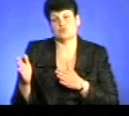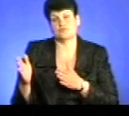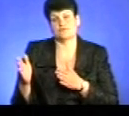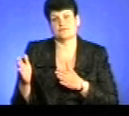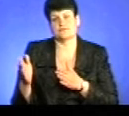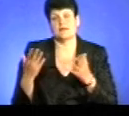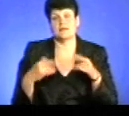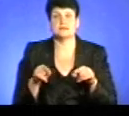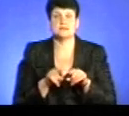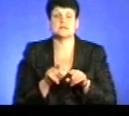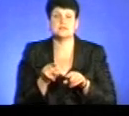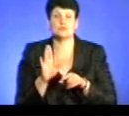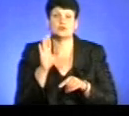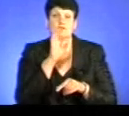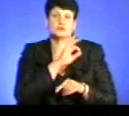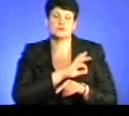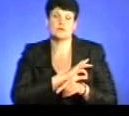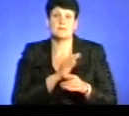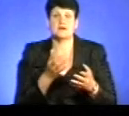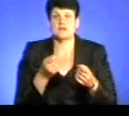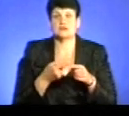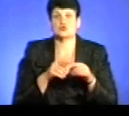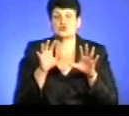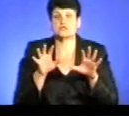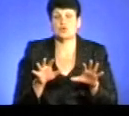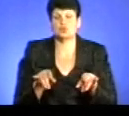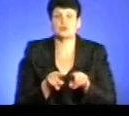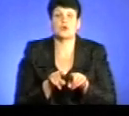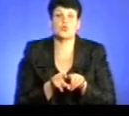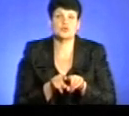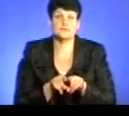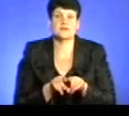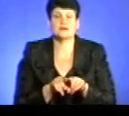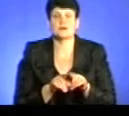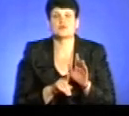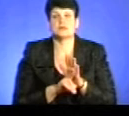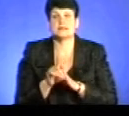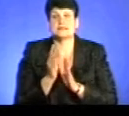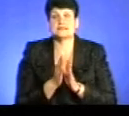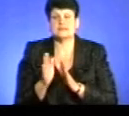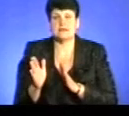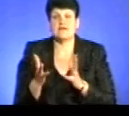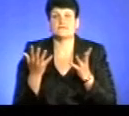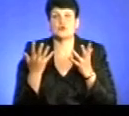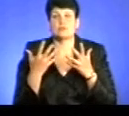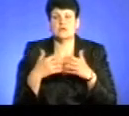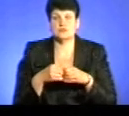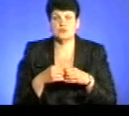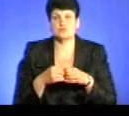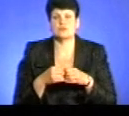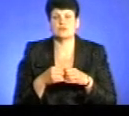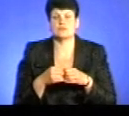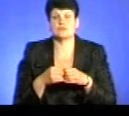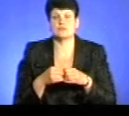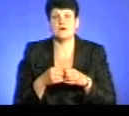Але така санкція буде застосовуватись у разі прийняття цього закону. Також запроваджується система автоматизованого накладення решта на